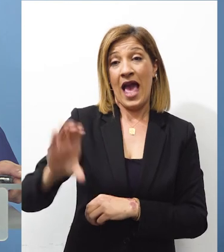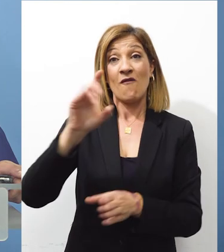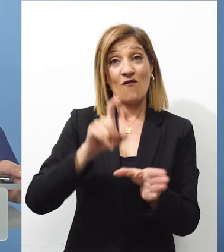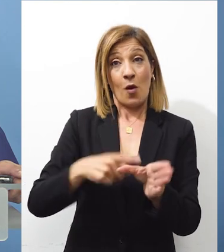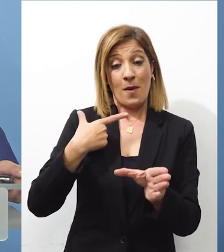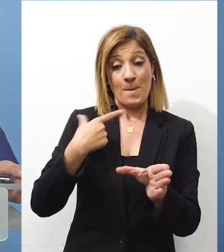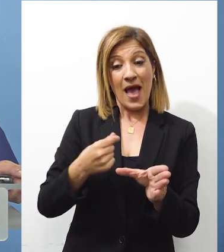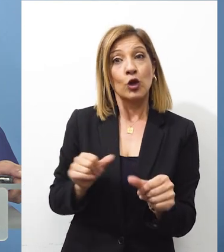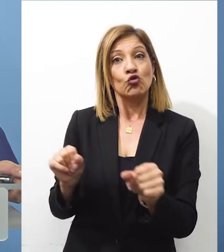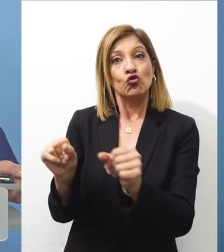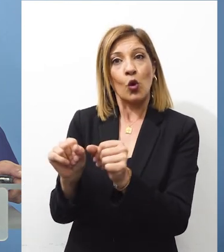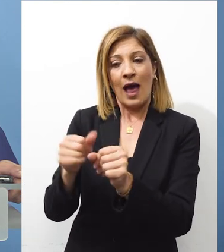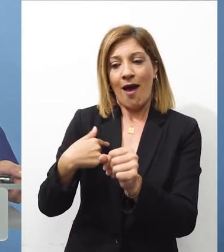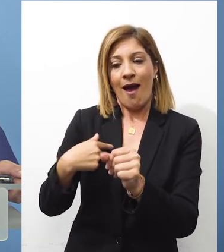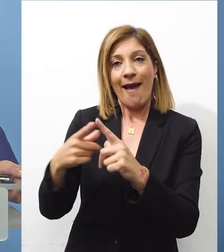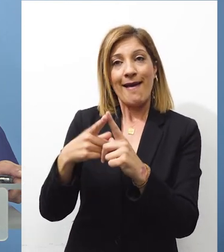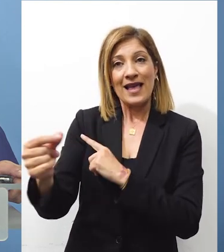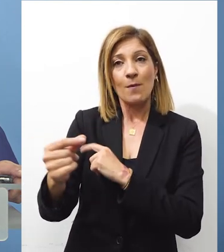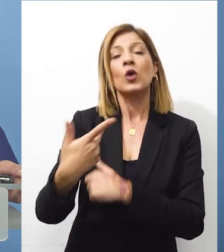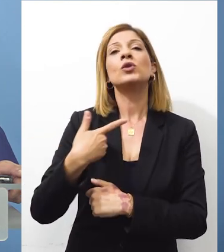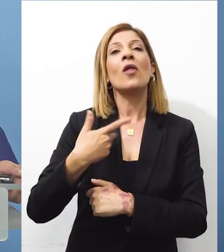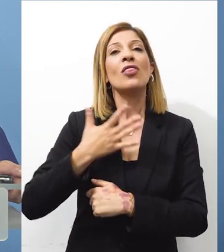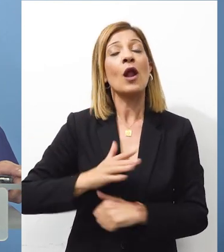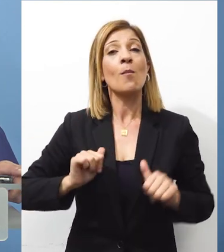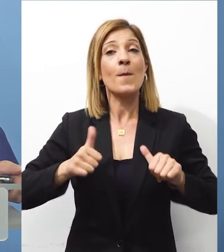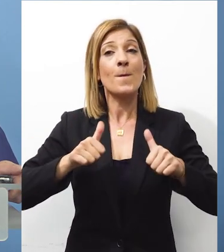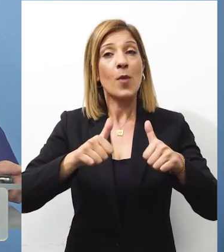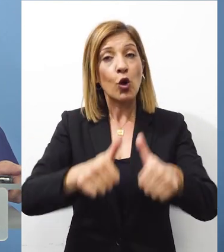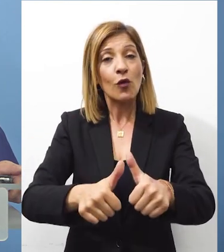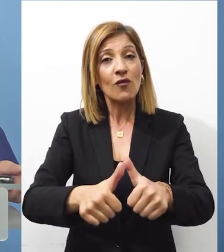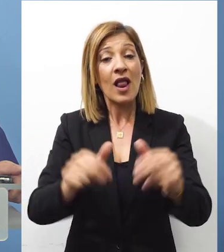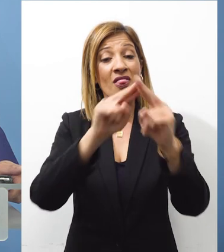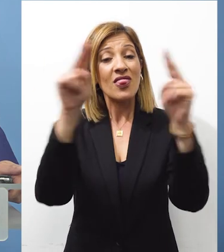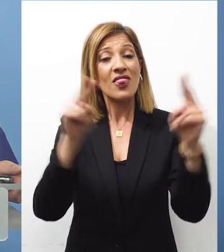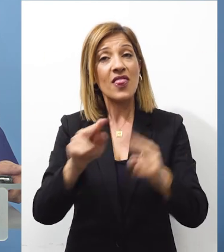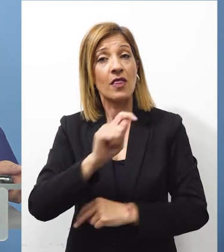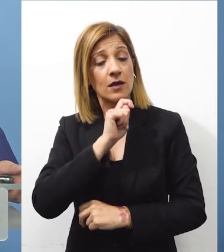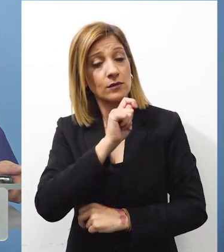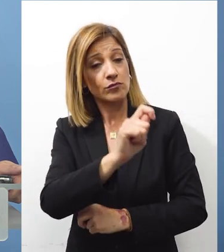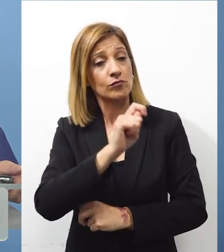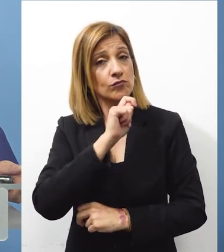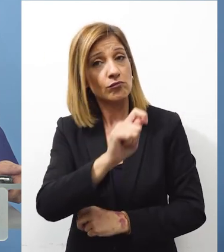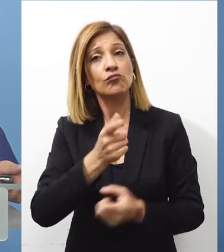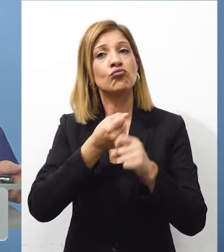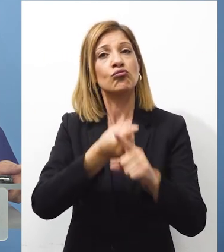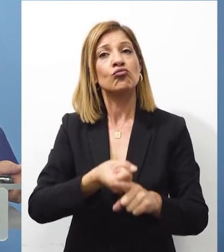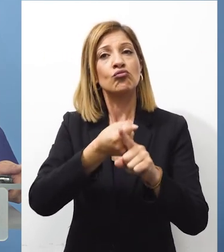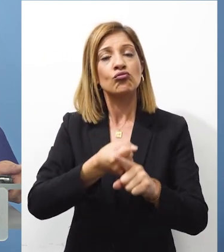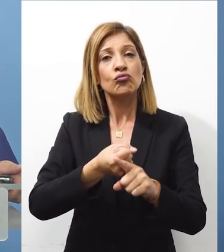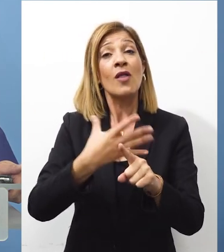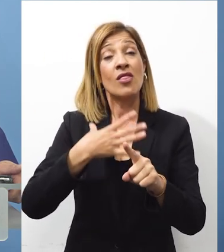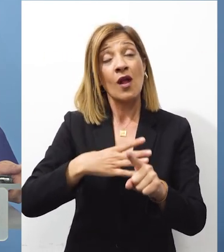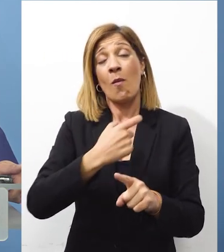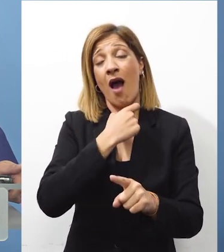περιοχή, είναι να αναλάβουμε μια συγκεκριμένη πρωτοβουλία. Είναι να παρέχουμε στην διεθνή κοινότητα ένα ακόμη εργαλείο για να μπορέσει η